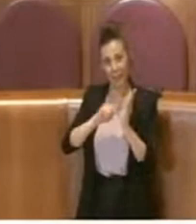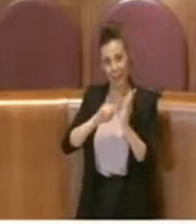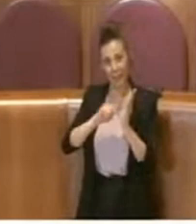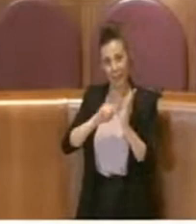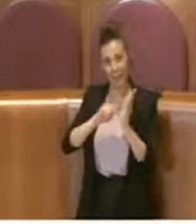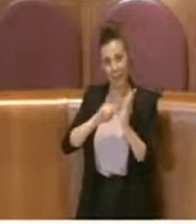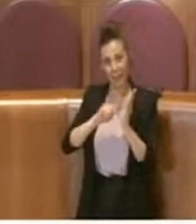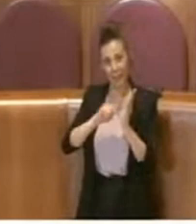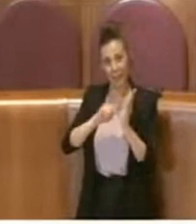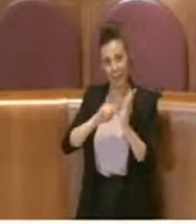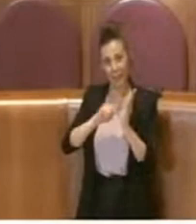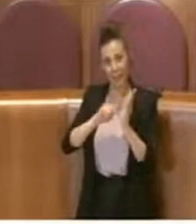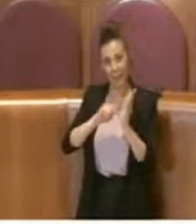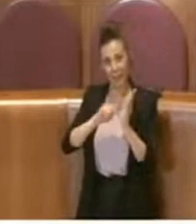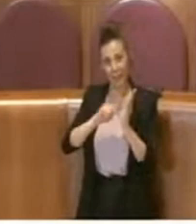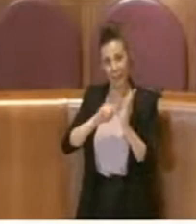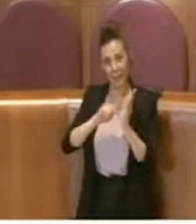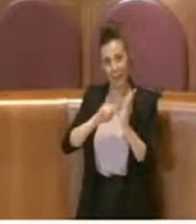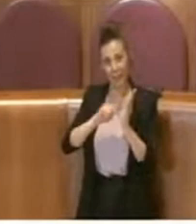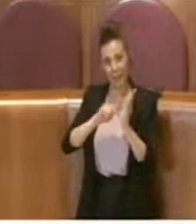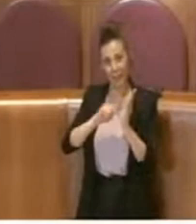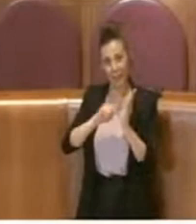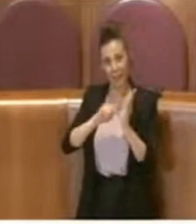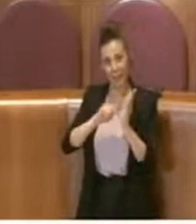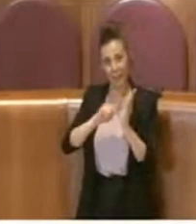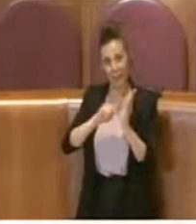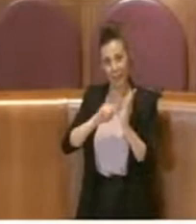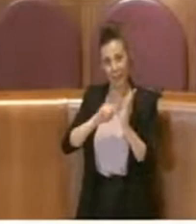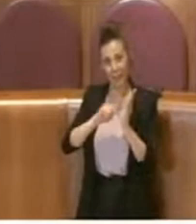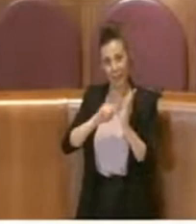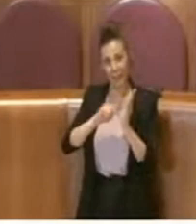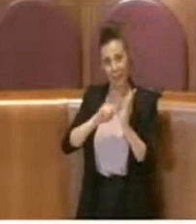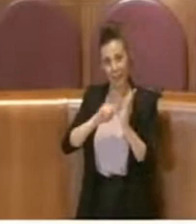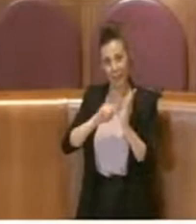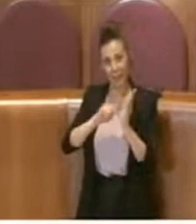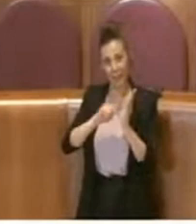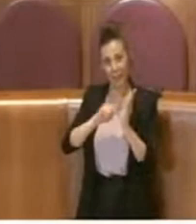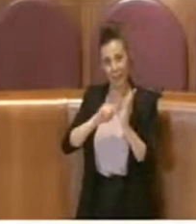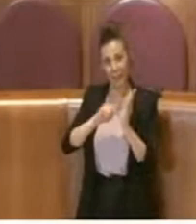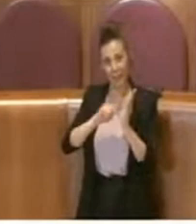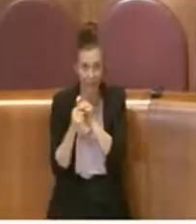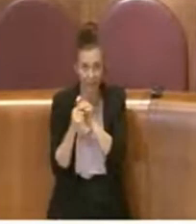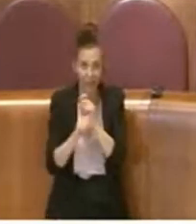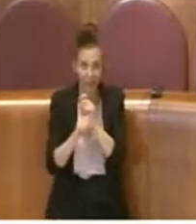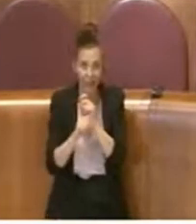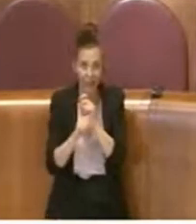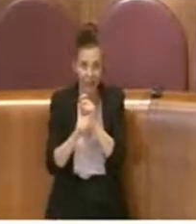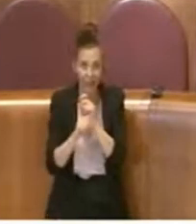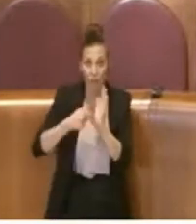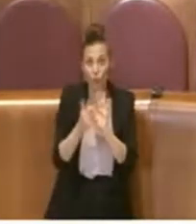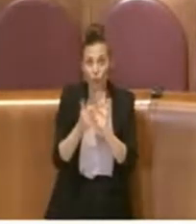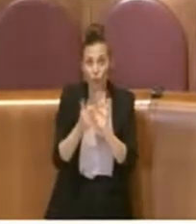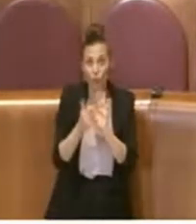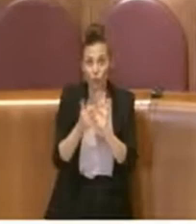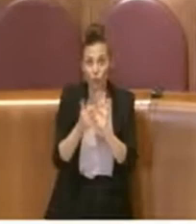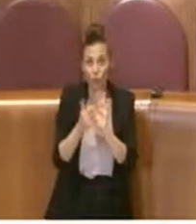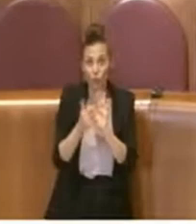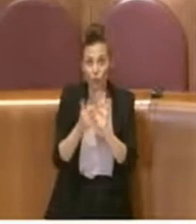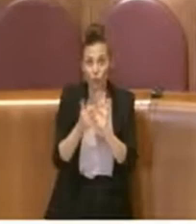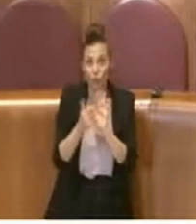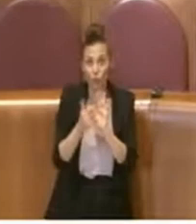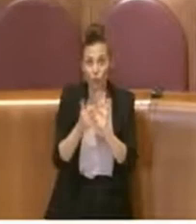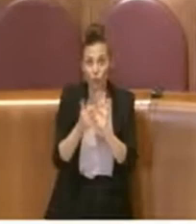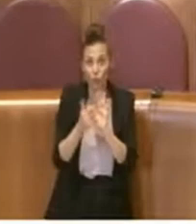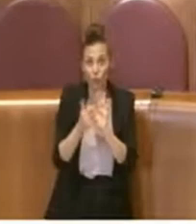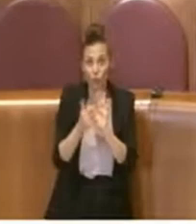emendamento prevede che le percentuali di occupazione solo pubblico permesse nel sito Unesco vengono